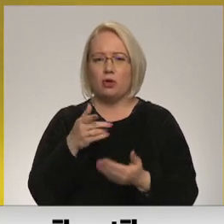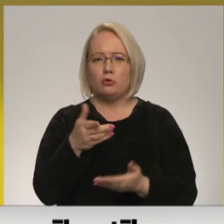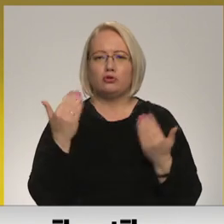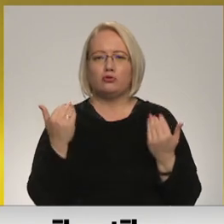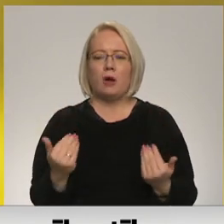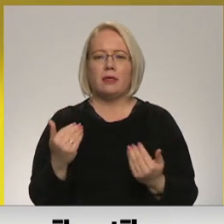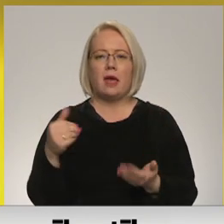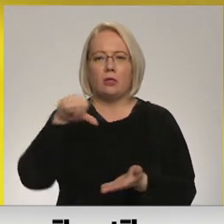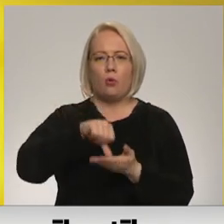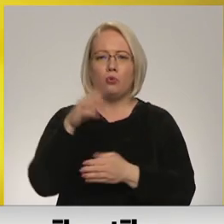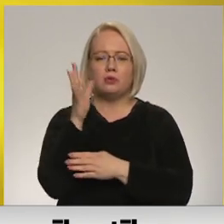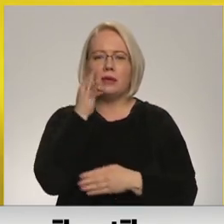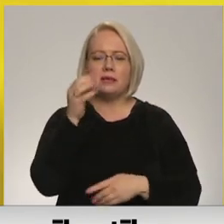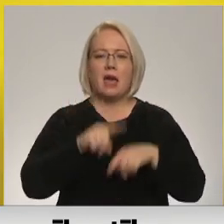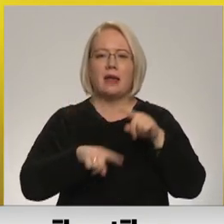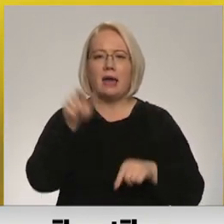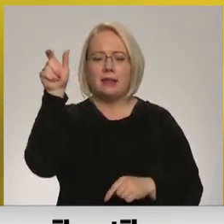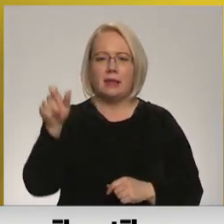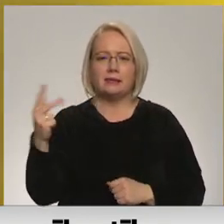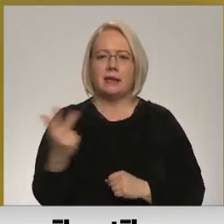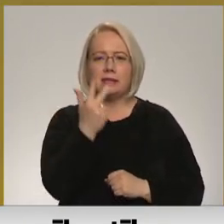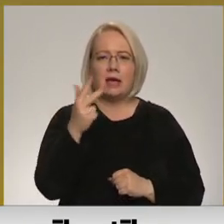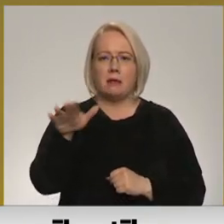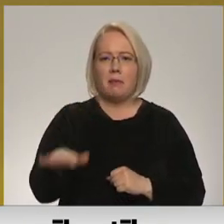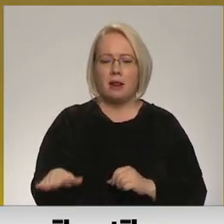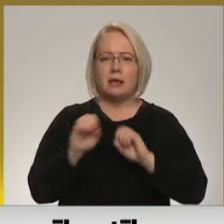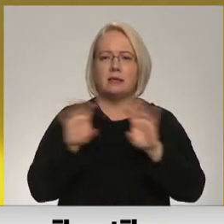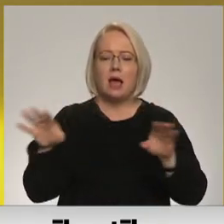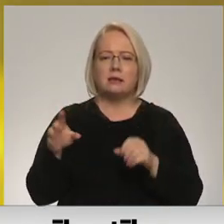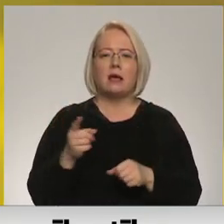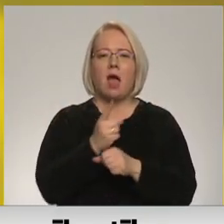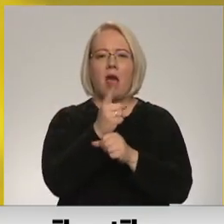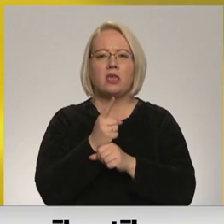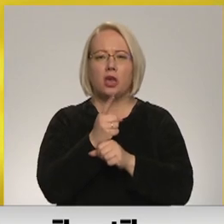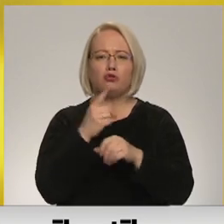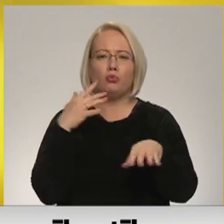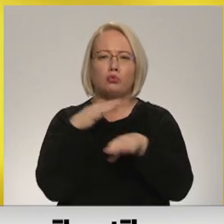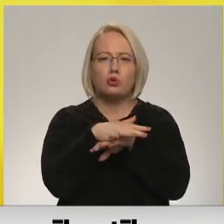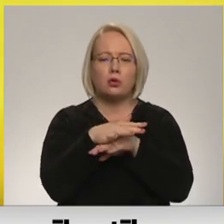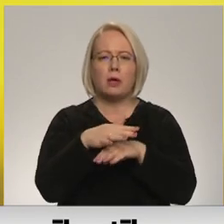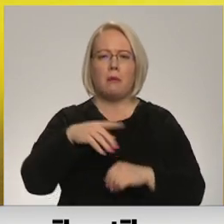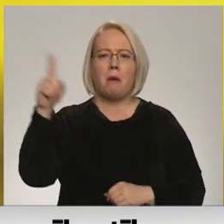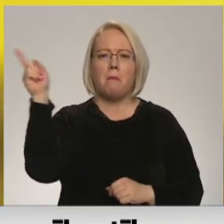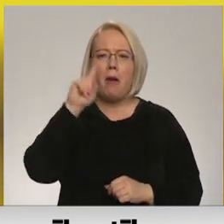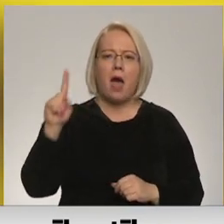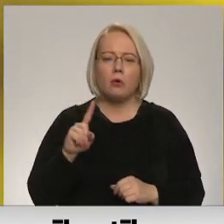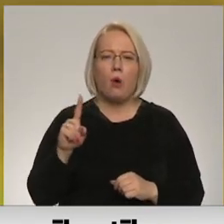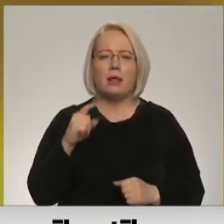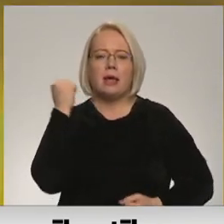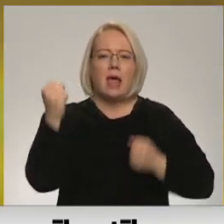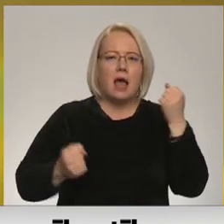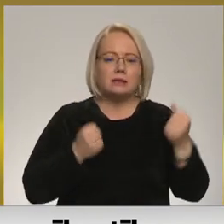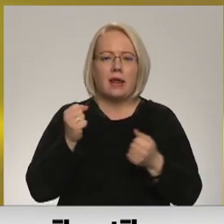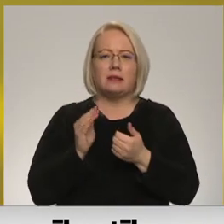sacījāt, ka radiniece savam trīsgadīgiem bērnam stāst, ka raķiešu uzlidojumie, pērkona gadījumā ir jāskrien